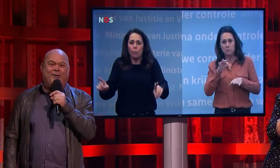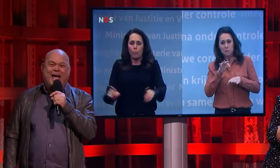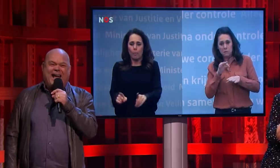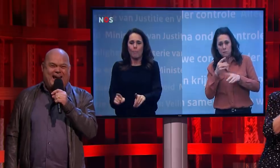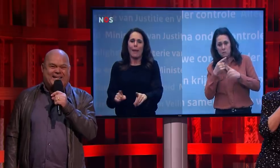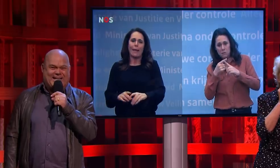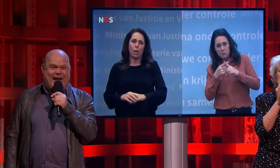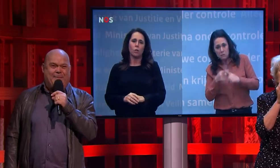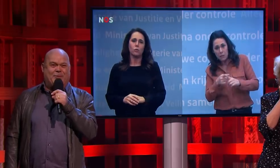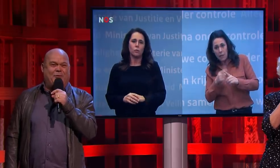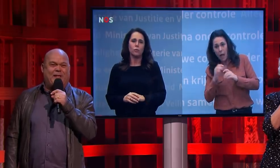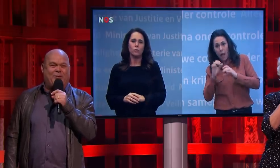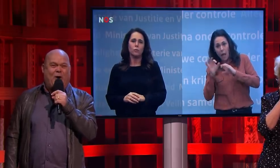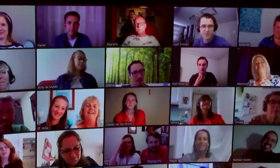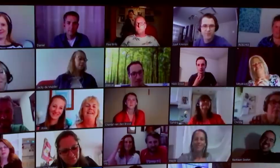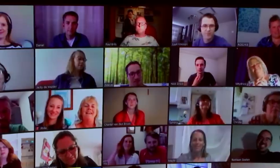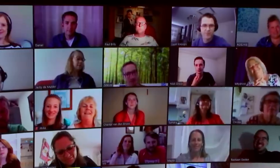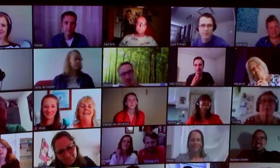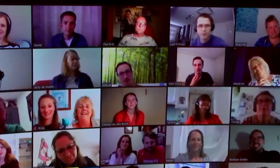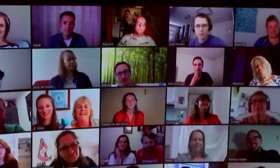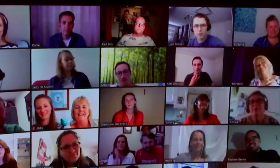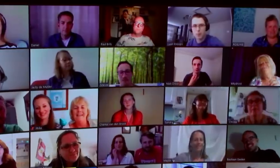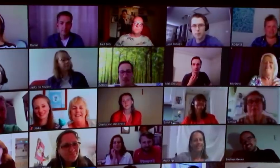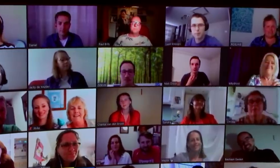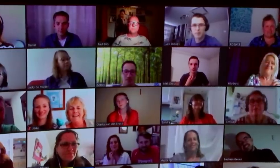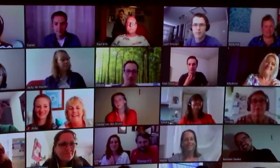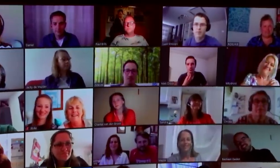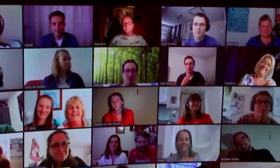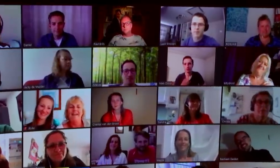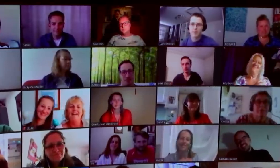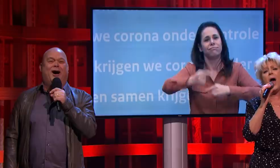Wondervrouw, je sleept ons erdoor in stilte.